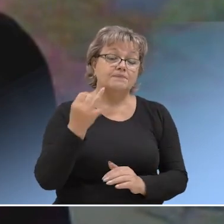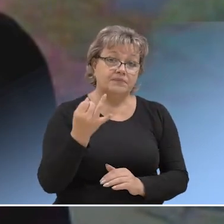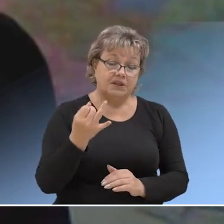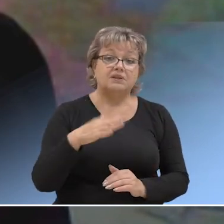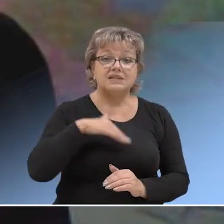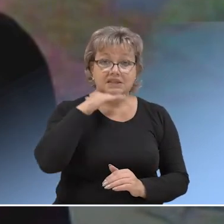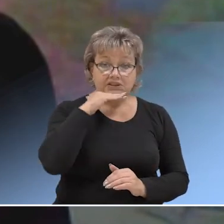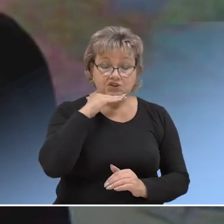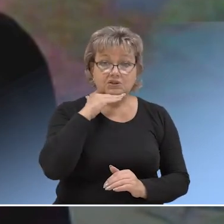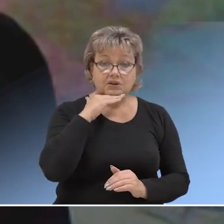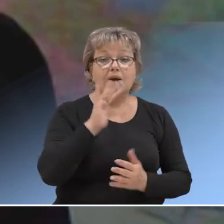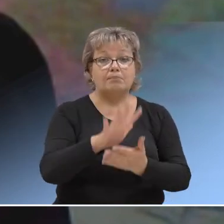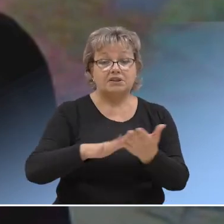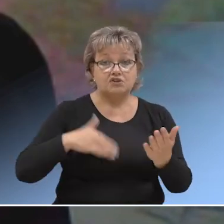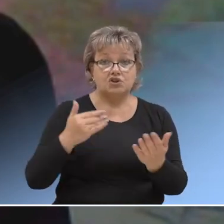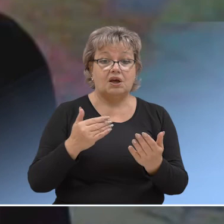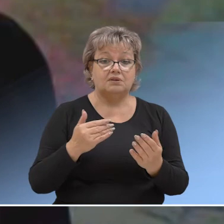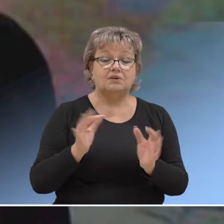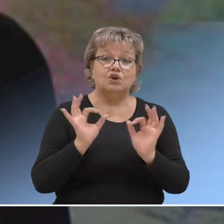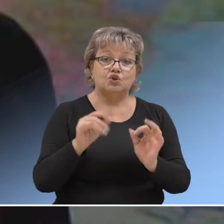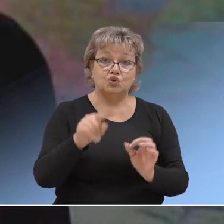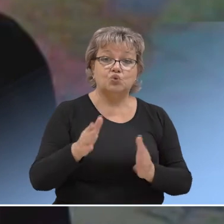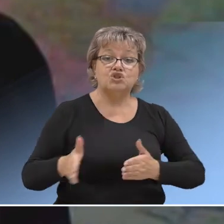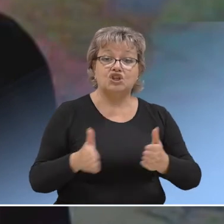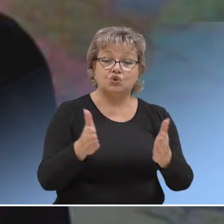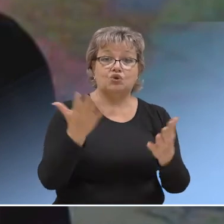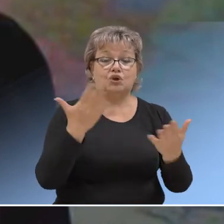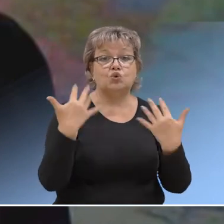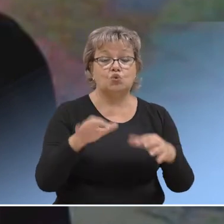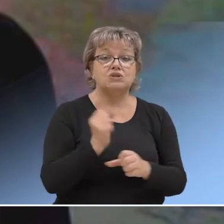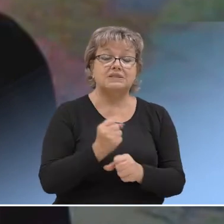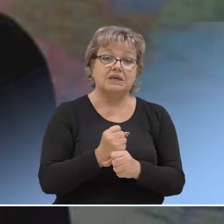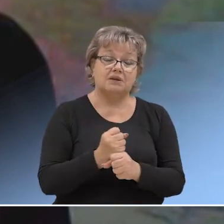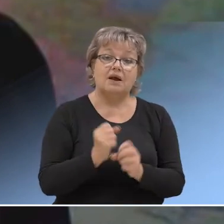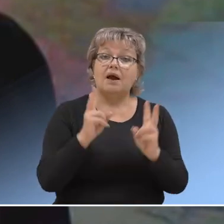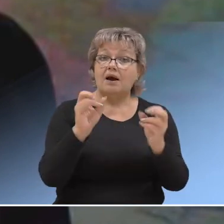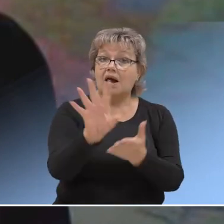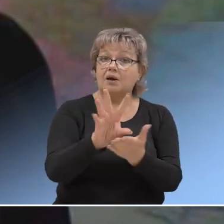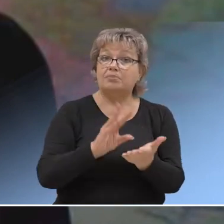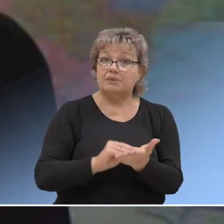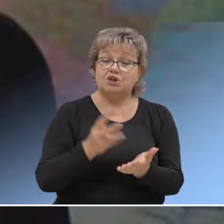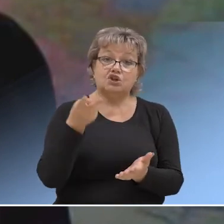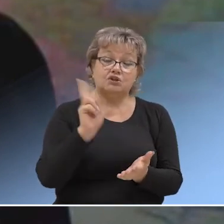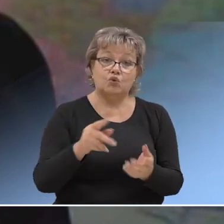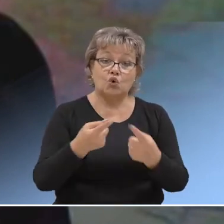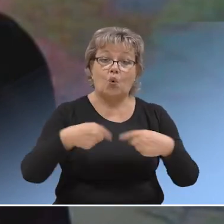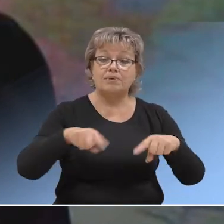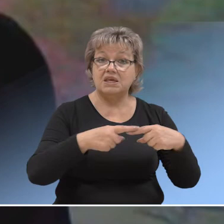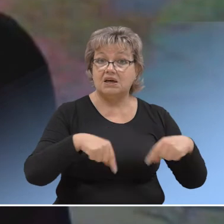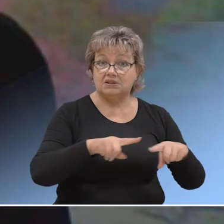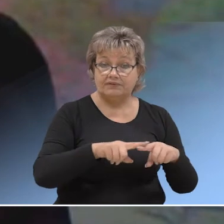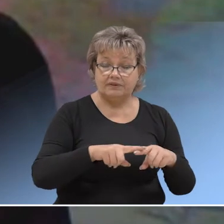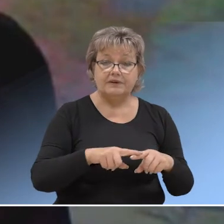достаточно, скажем так, продолжает органично ту территорию, которая уже сделана. Как пример двух объектов